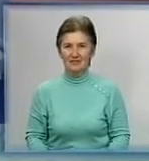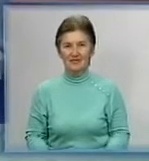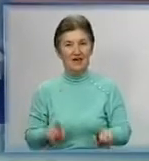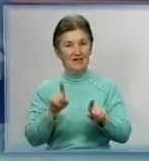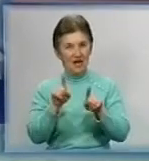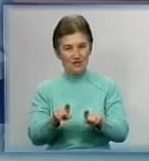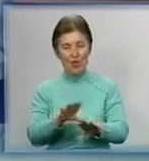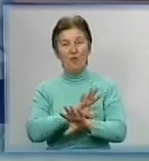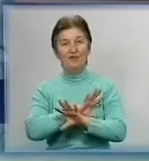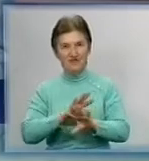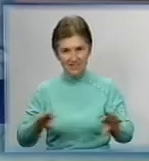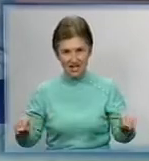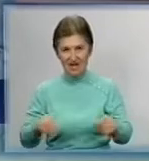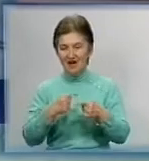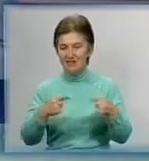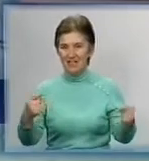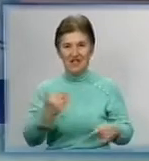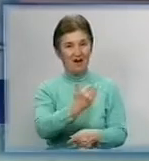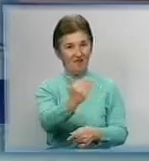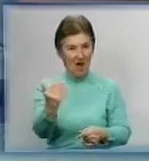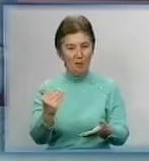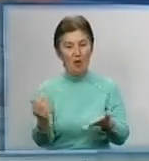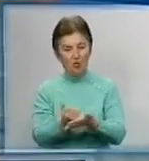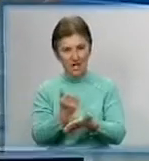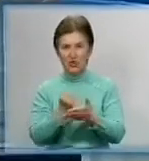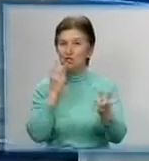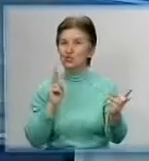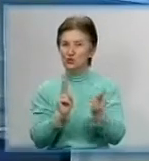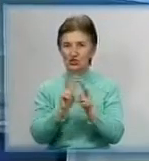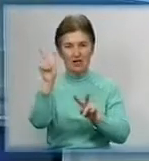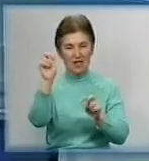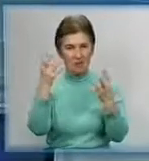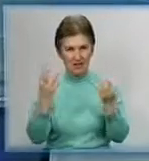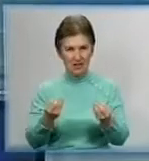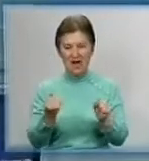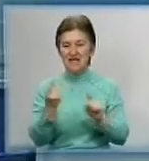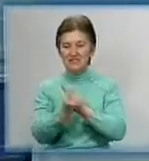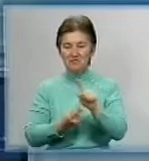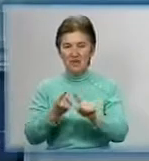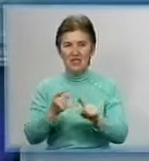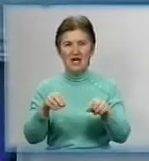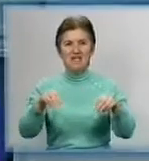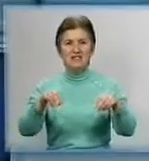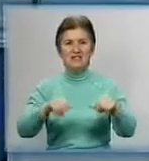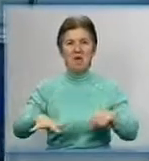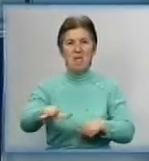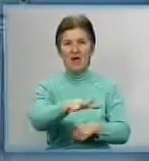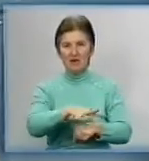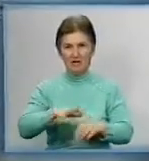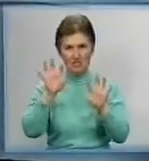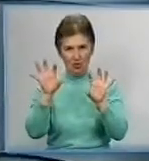Відомо все. Вам теж бажаємо усіляких удач. А ми побачимося у темі дня. Сьогодні говоримо про зміни в земельному законодавстві. Дочекайтеся.